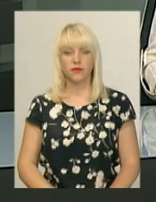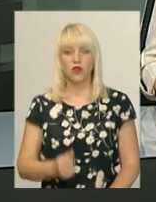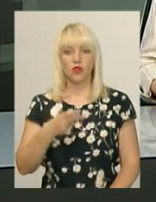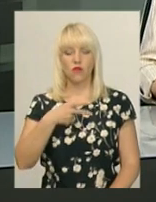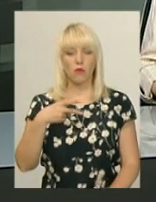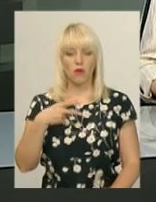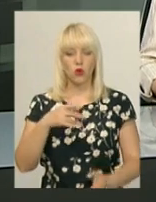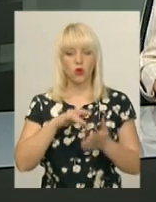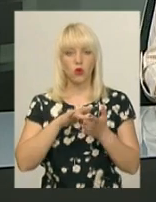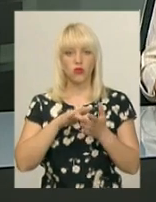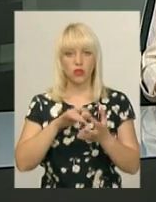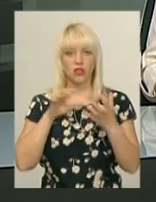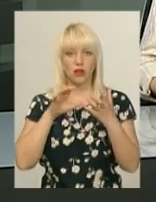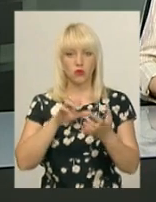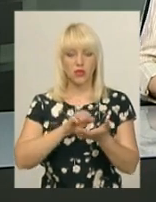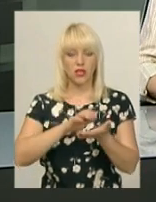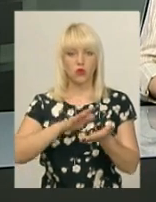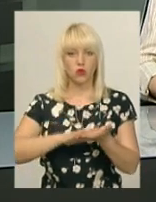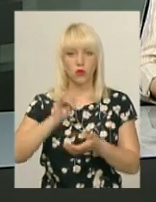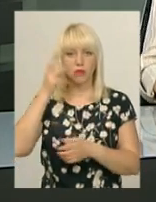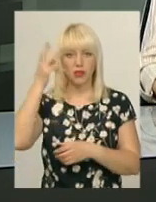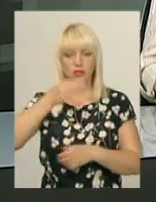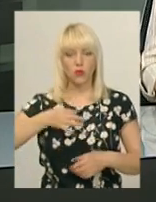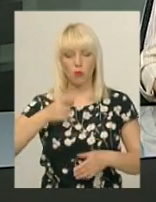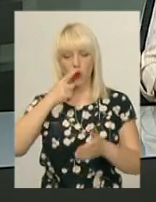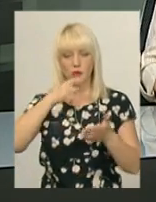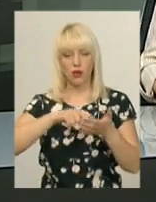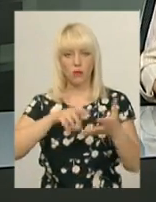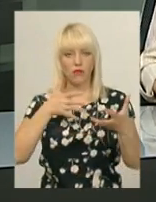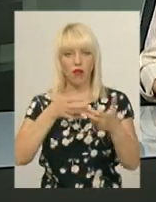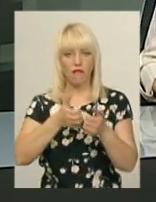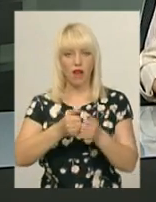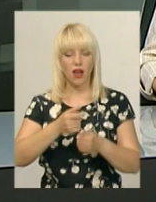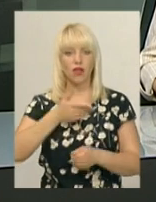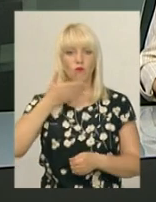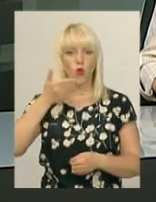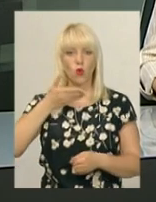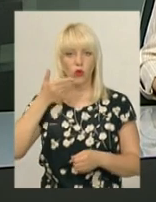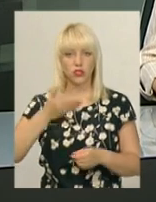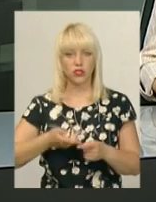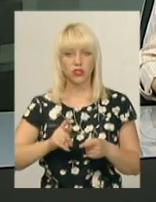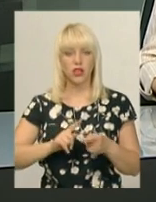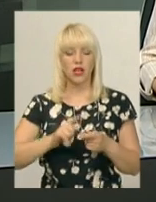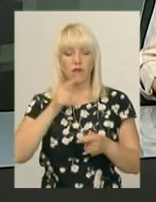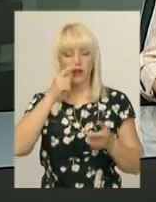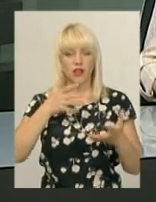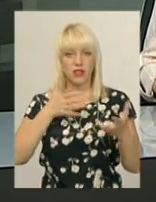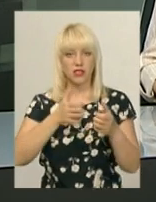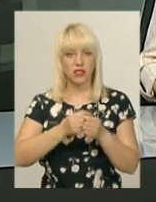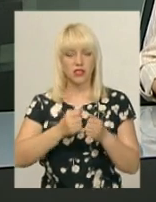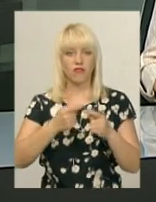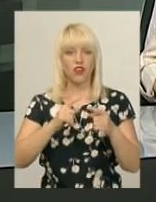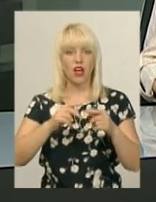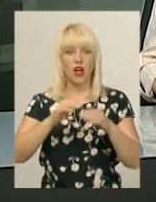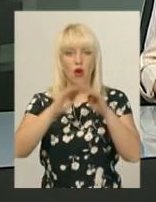Двоповерховий туристичний автобус, зареєстрований у Хмельницькій області, потрапив в аварію в Угорському Будапешті. Він врізався в обмежувач